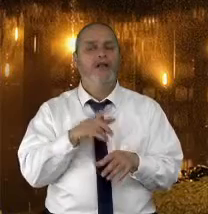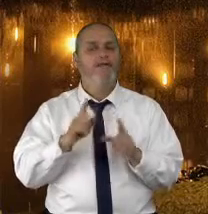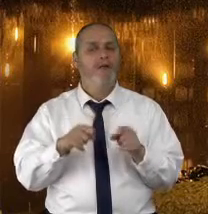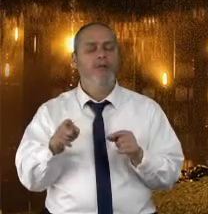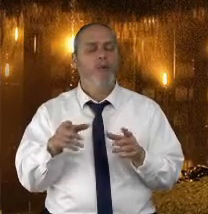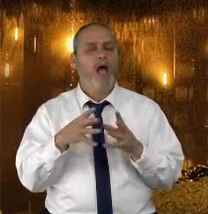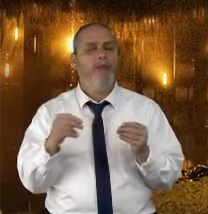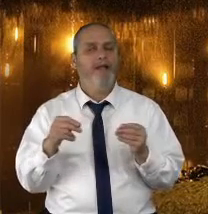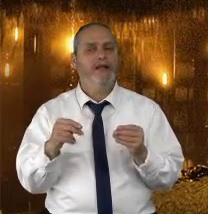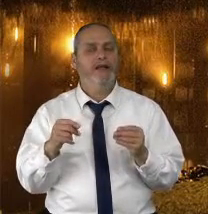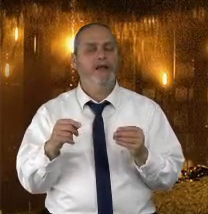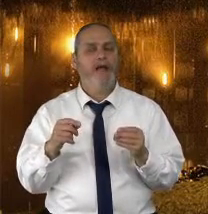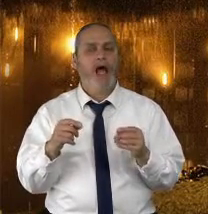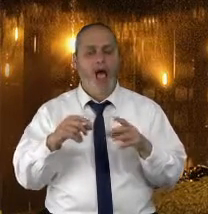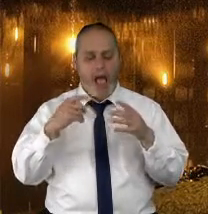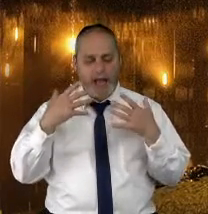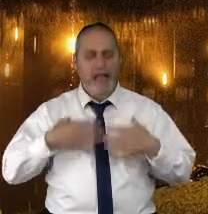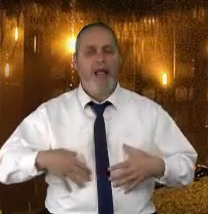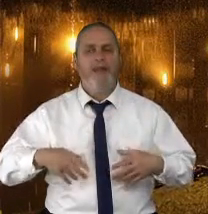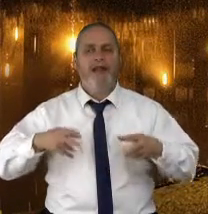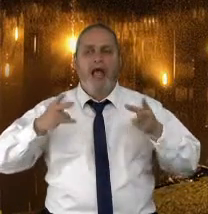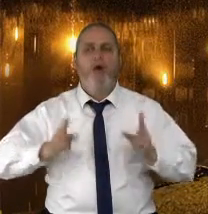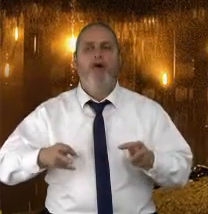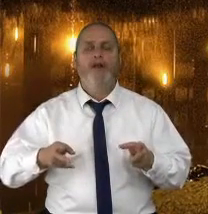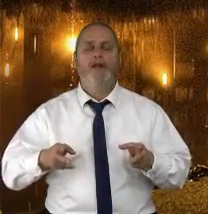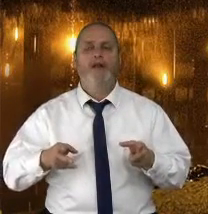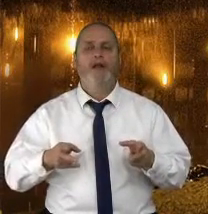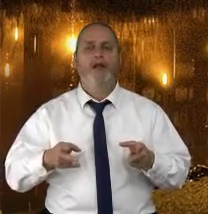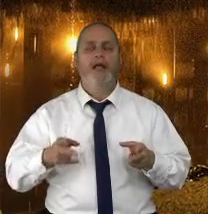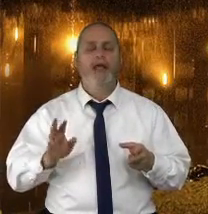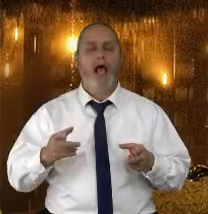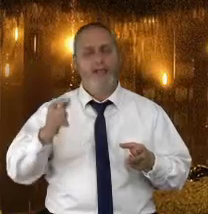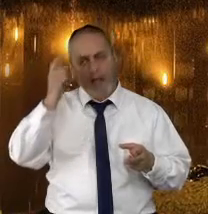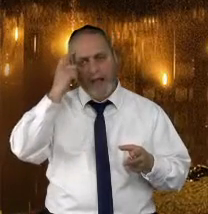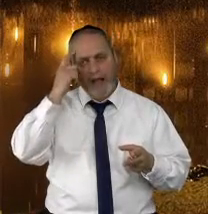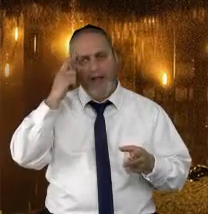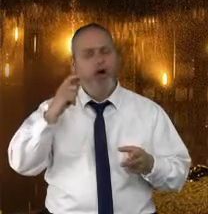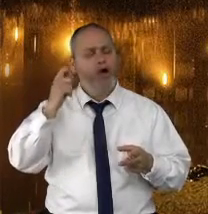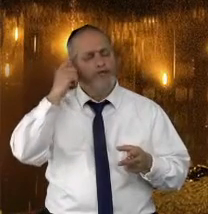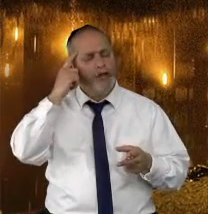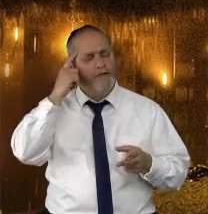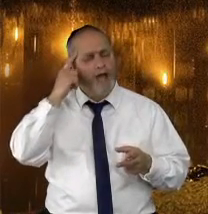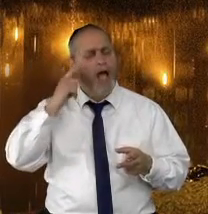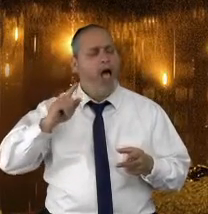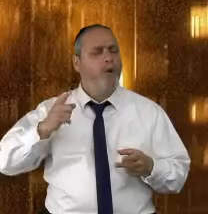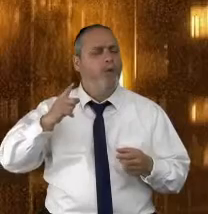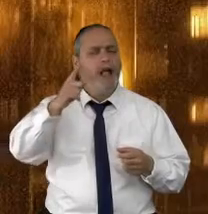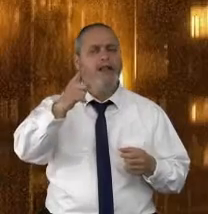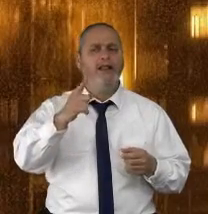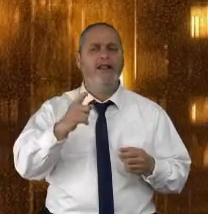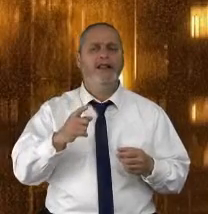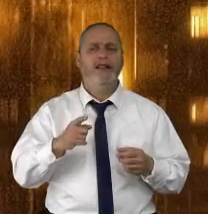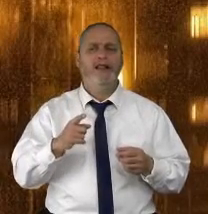פעם את צורת האדם שבו. האדם מאבד את היכולת להיות אדם שחושב חשיבה ארוכת דווח.